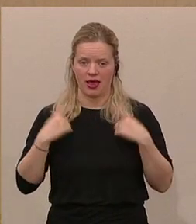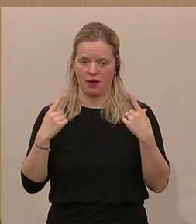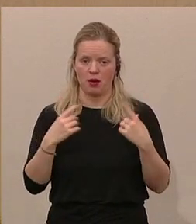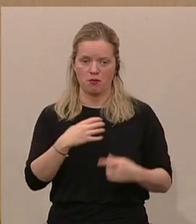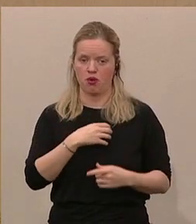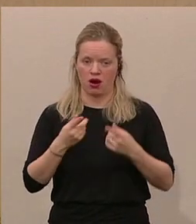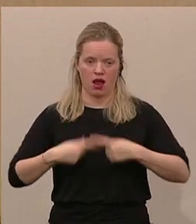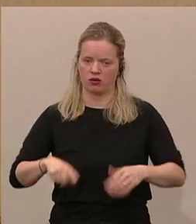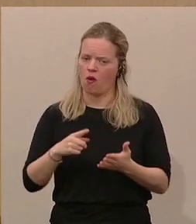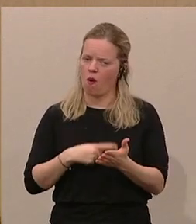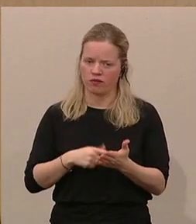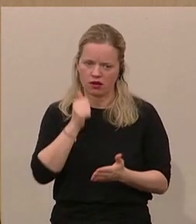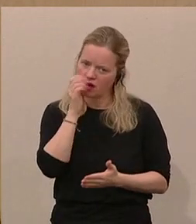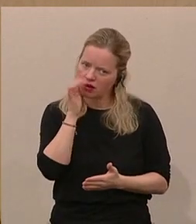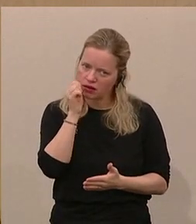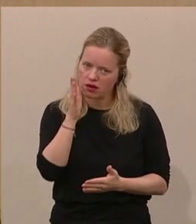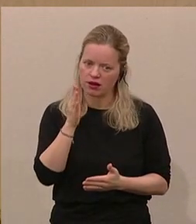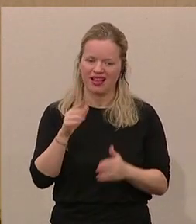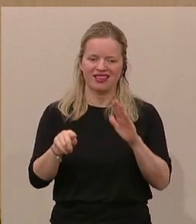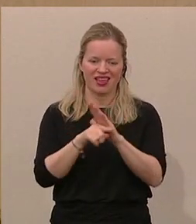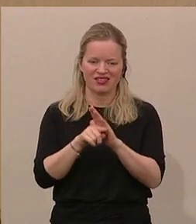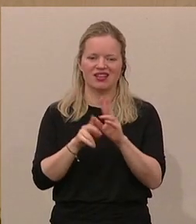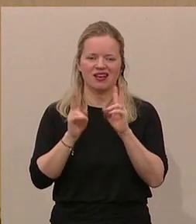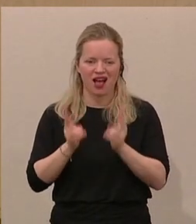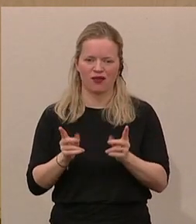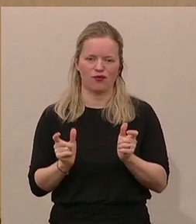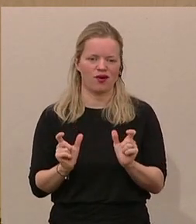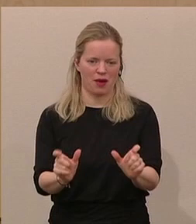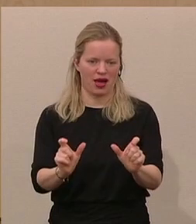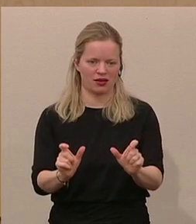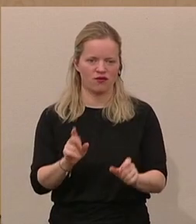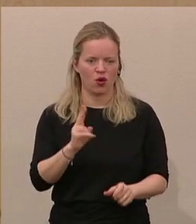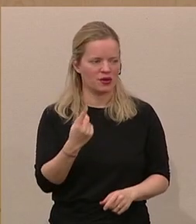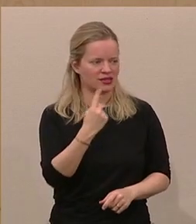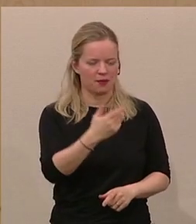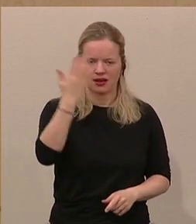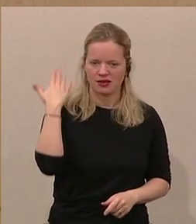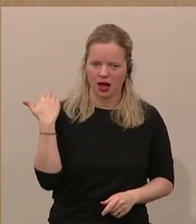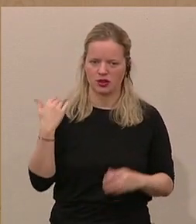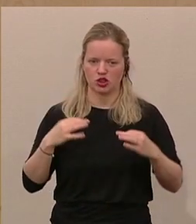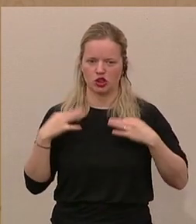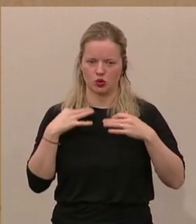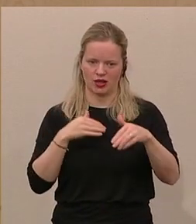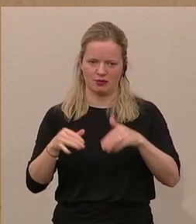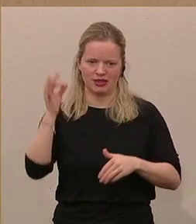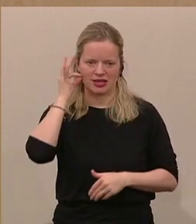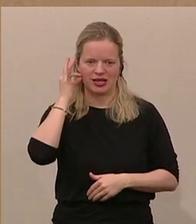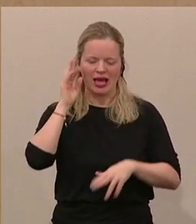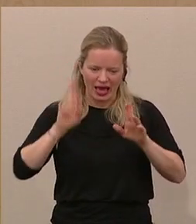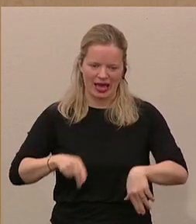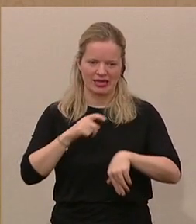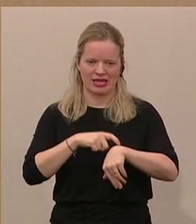Burgenland tagtäglich, wären vermeidbar gewesen, wenn Sie als damalige Gesundheitsministerin rechtzeitig